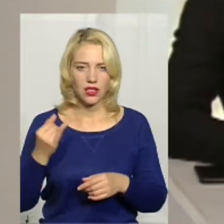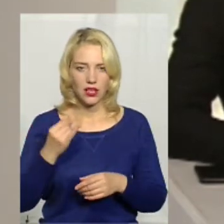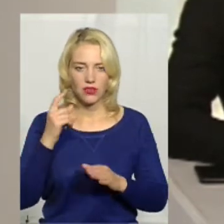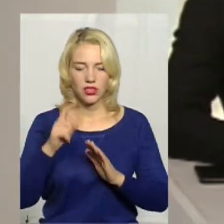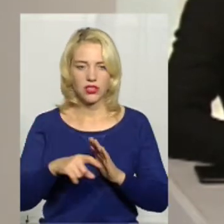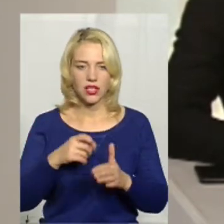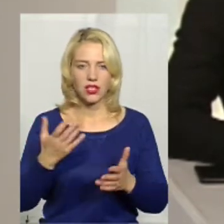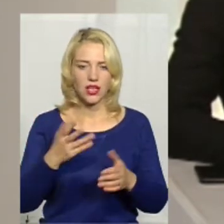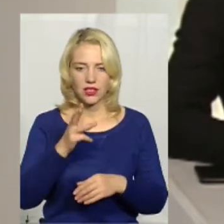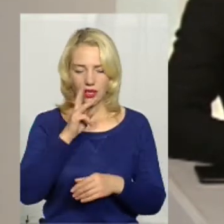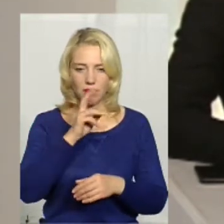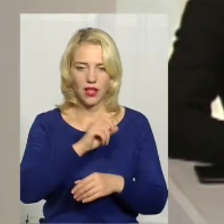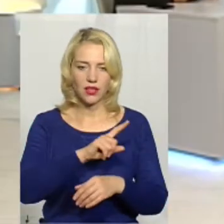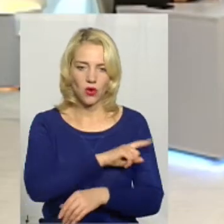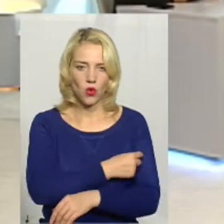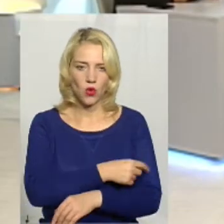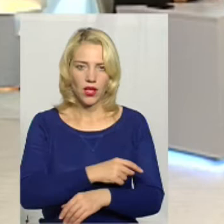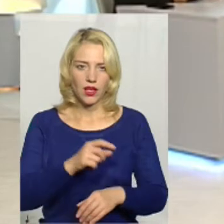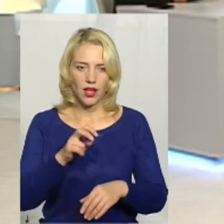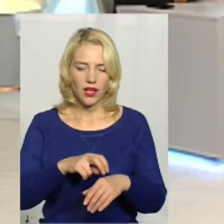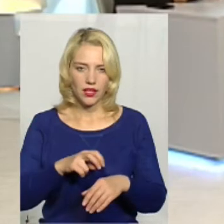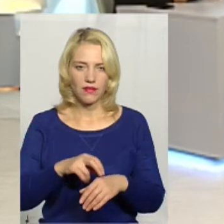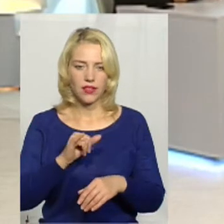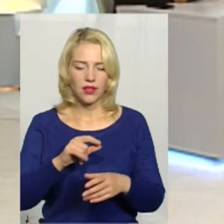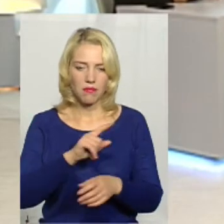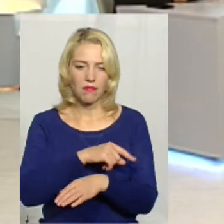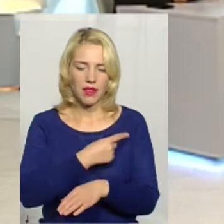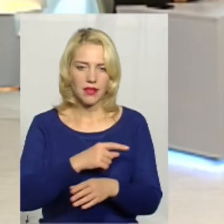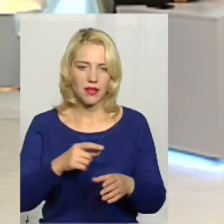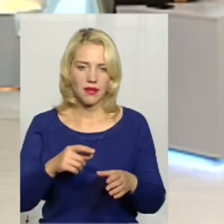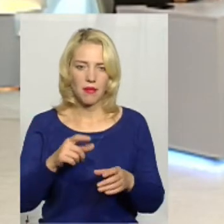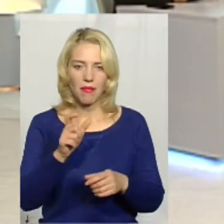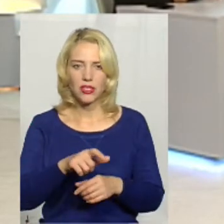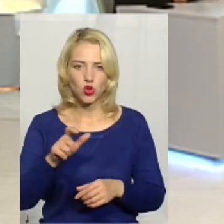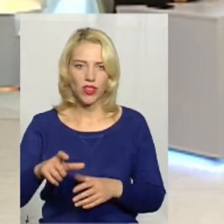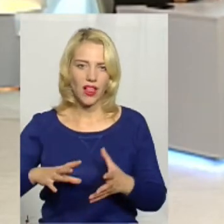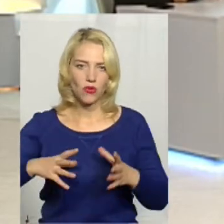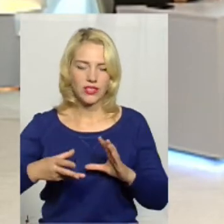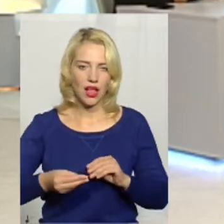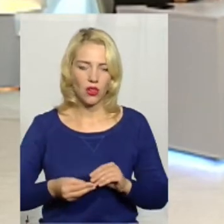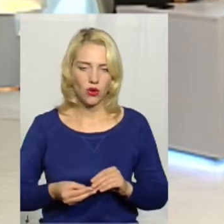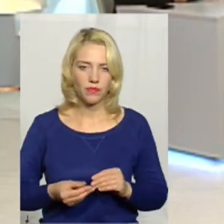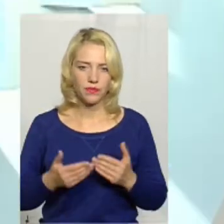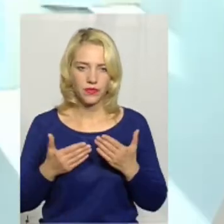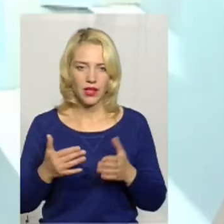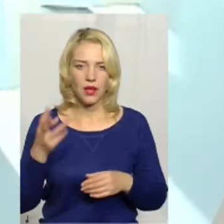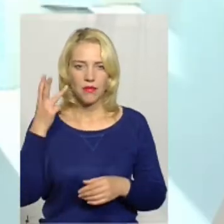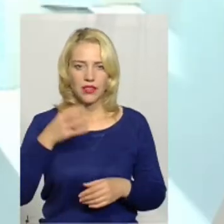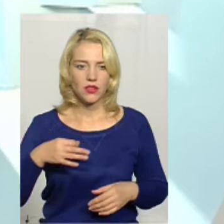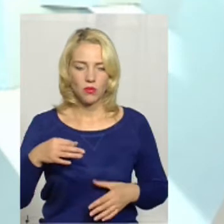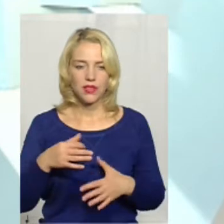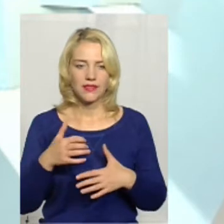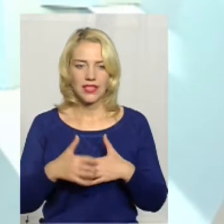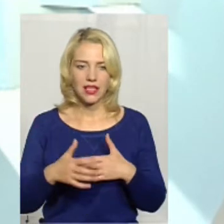зарплата у лікарів та медичного персоналу загалом по Хмельницькій області. Так. Ну, в середньому